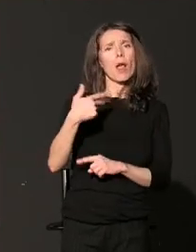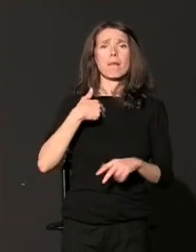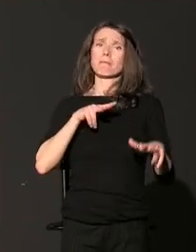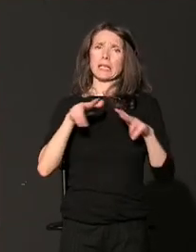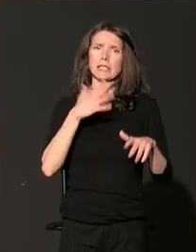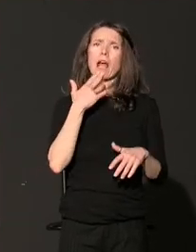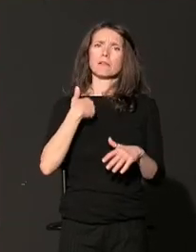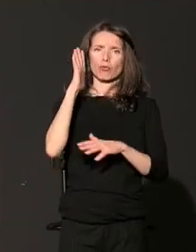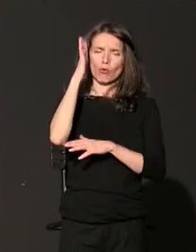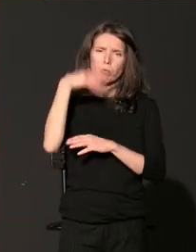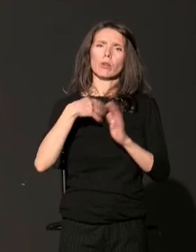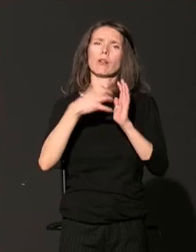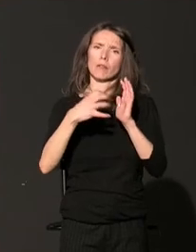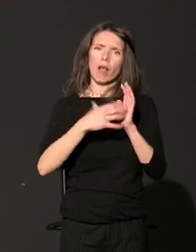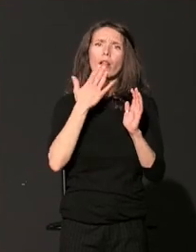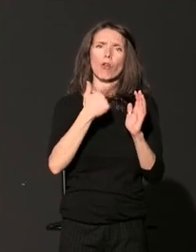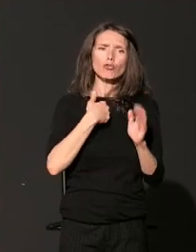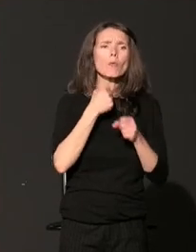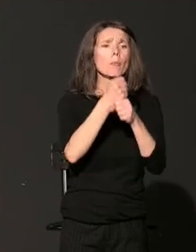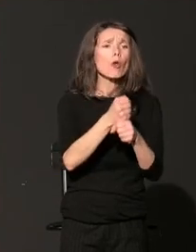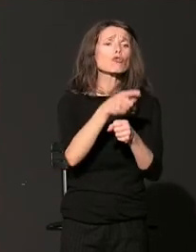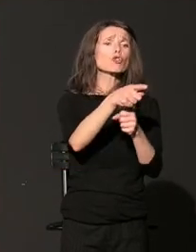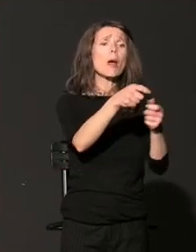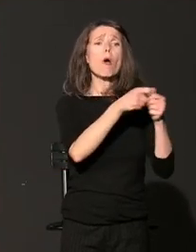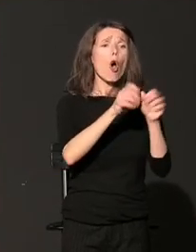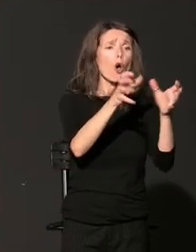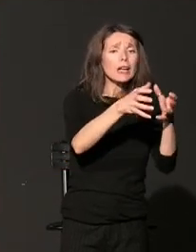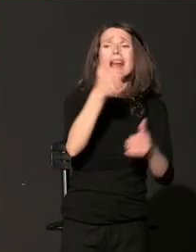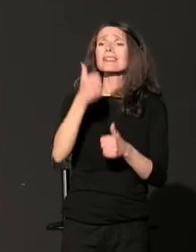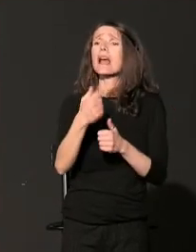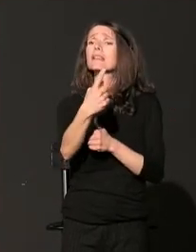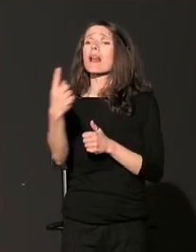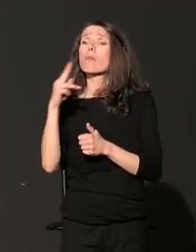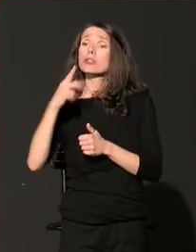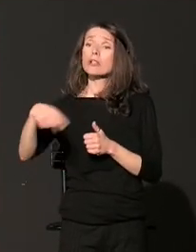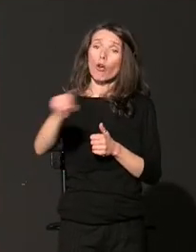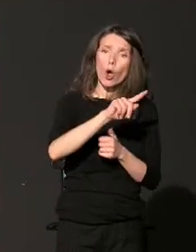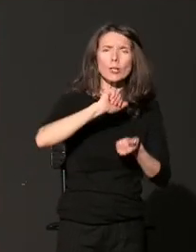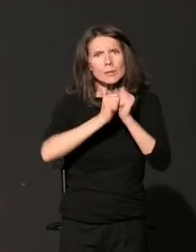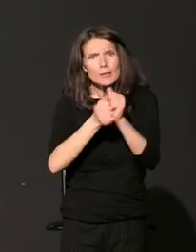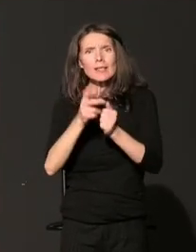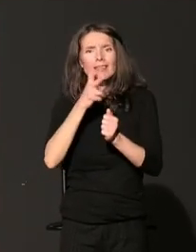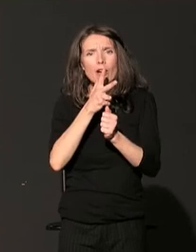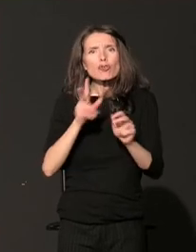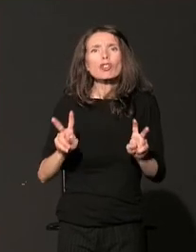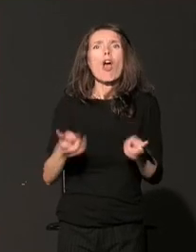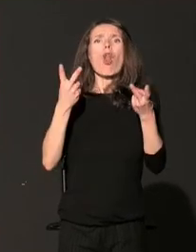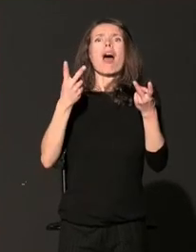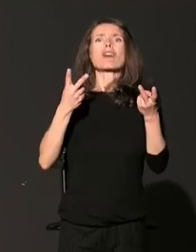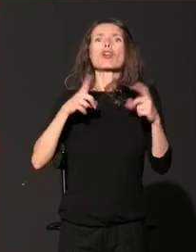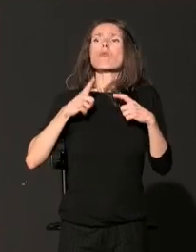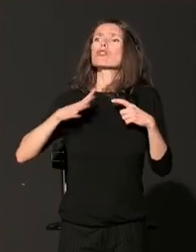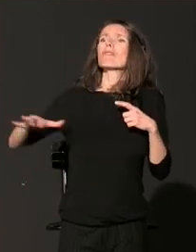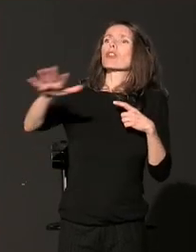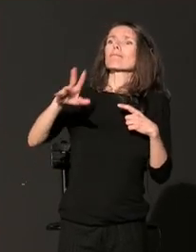sve organizacije i pojedince koje svojim delovanjem imaju za cilj da olakšaju život onima kojima je pomoć